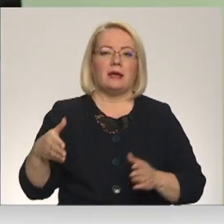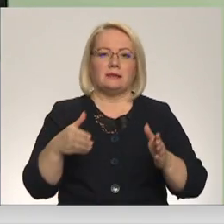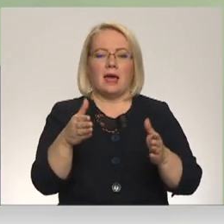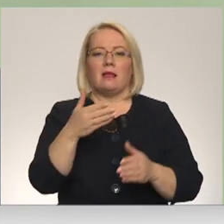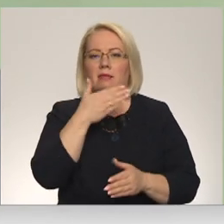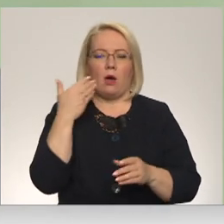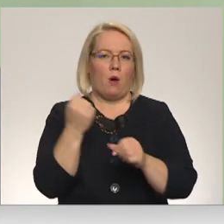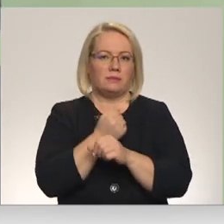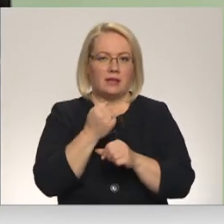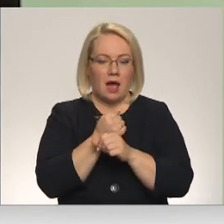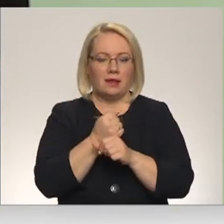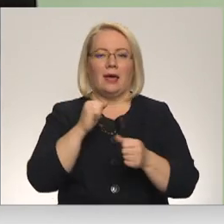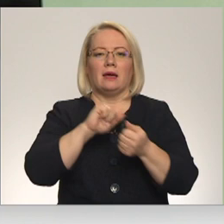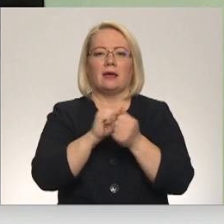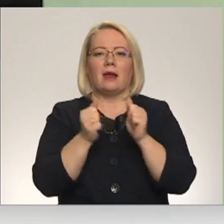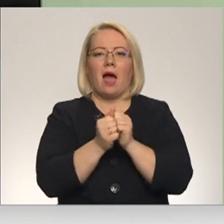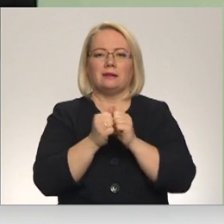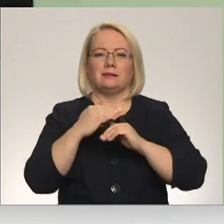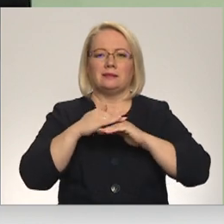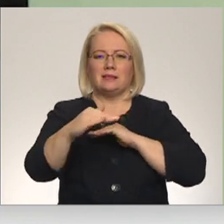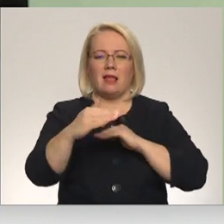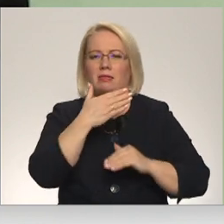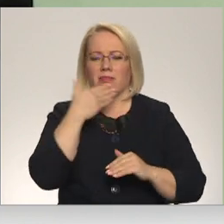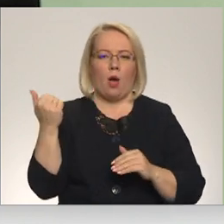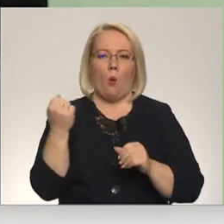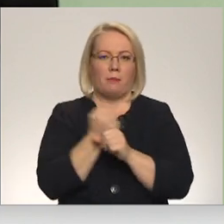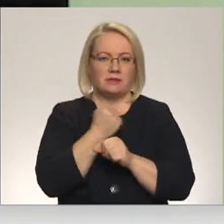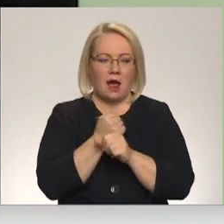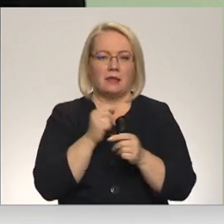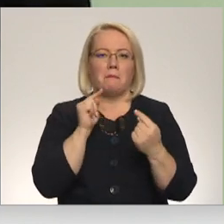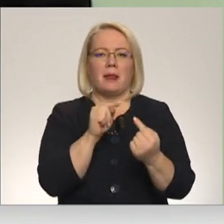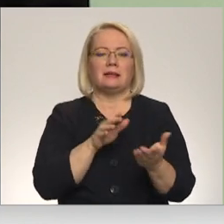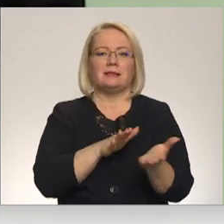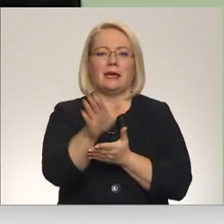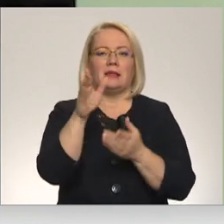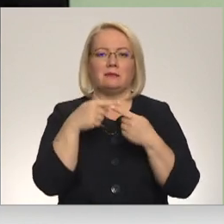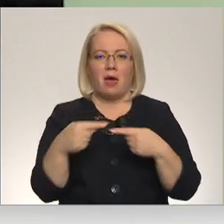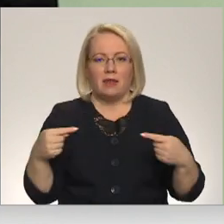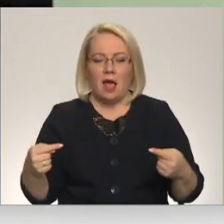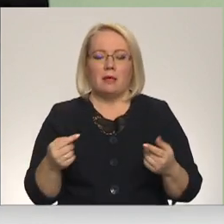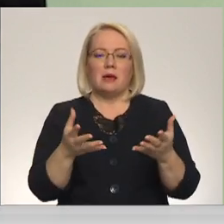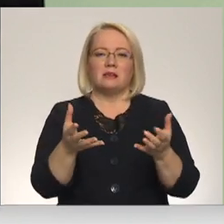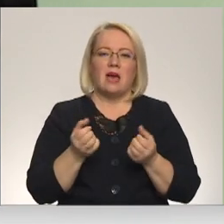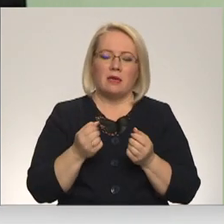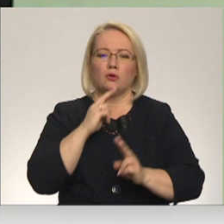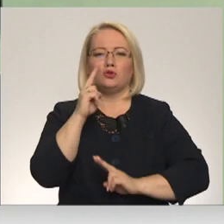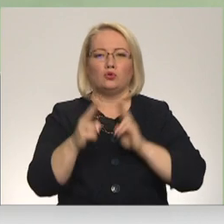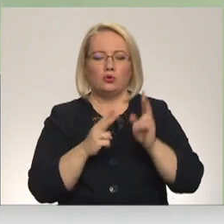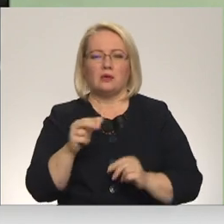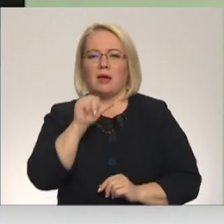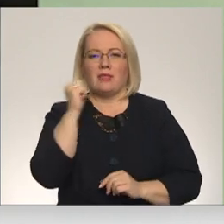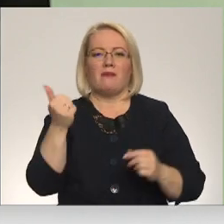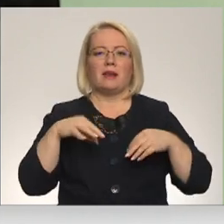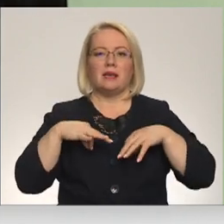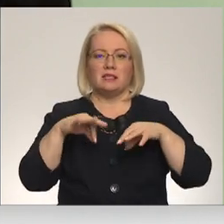netiek apstrādāti ar pretslīdes materiāliem. Kur saņemam kaut kādas sūdzības, kad nav iespējams izbraukt,